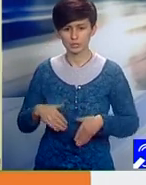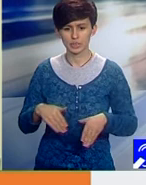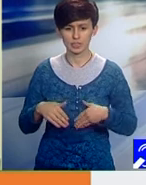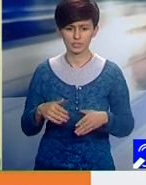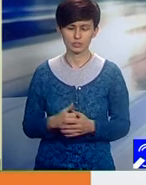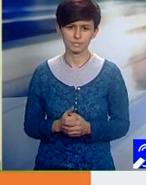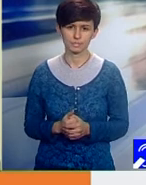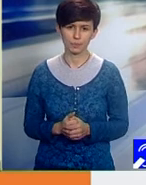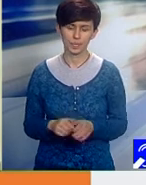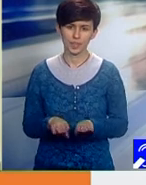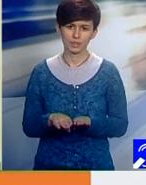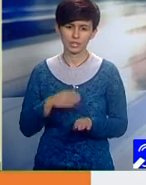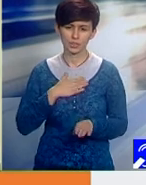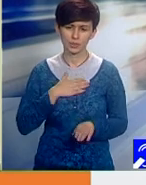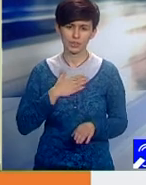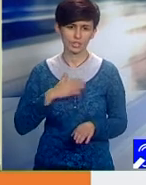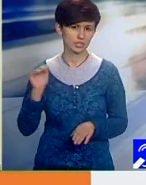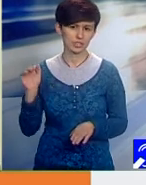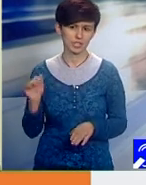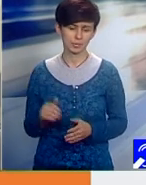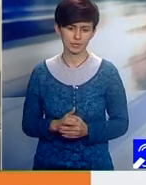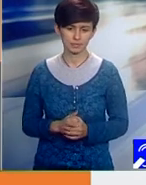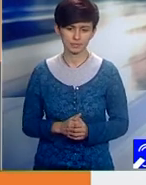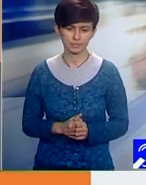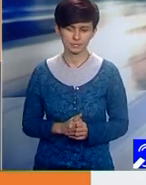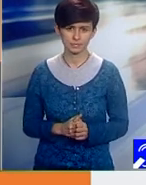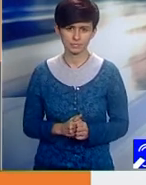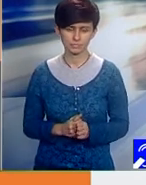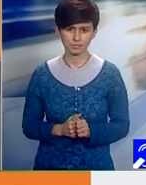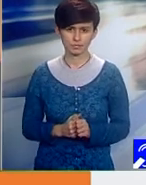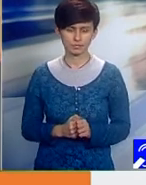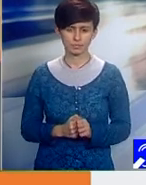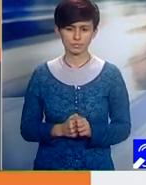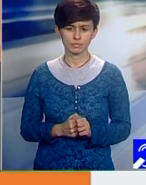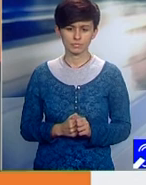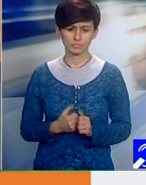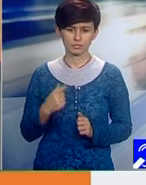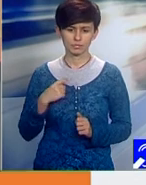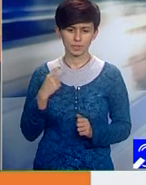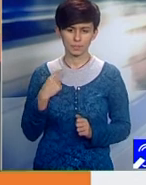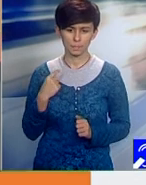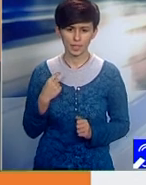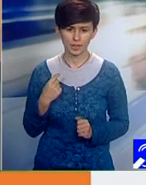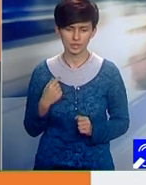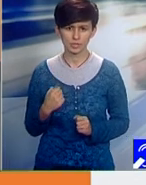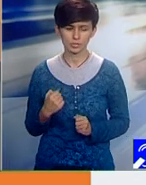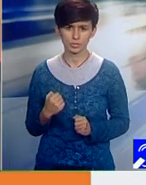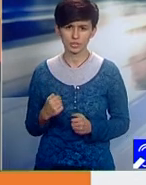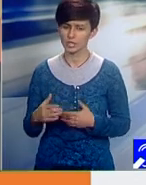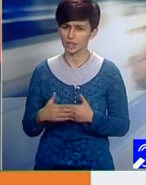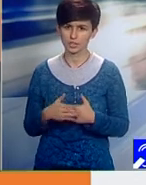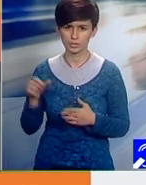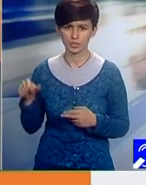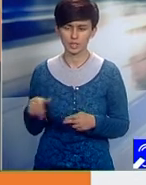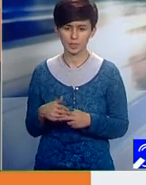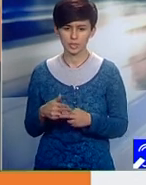Viorel Nistor, dorește să vă adreseze o întrebare. Da, vă rog. Deși sunt cu totul de partea pacienților